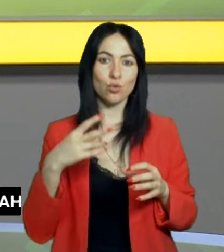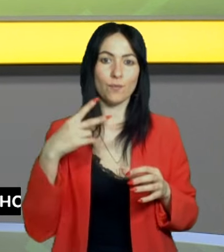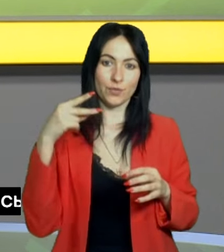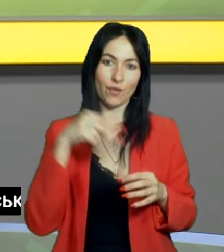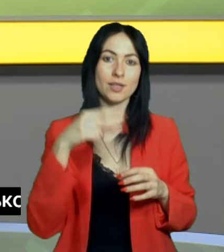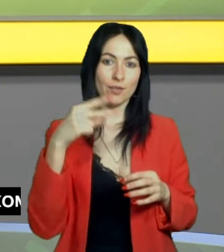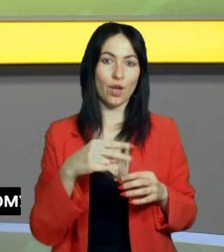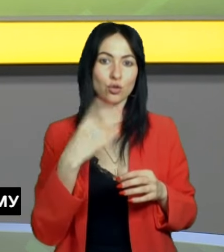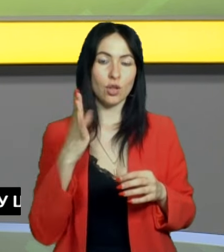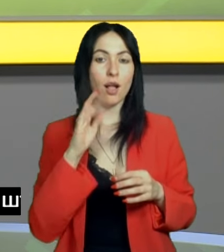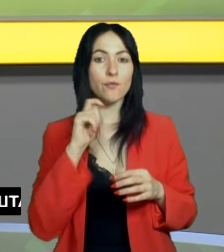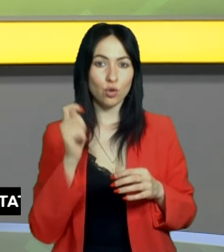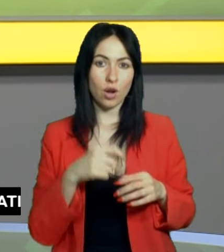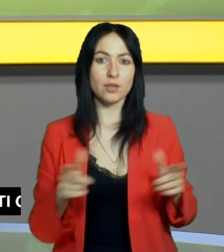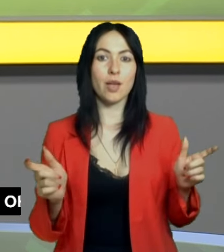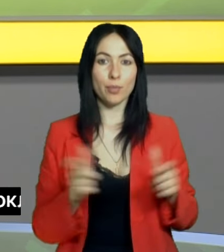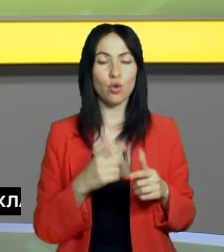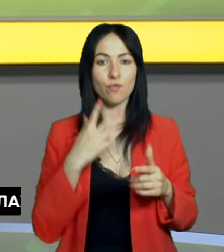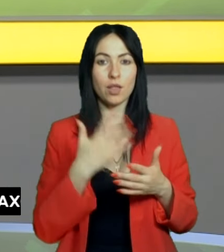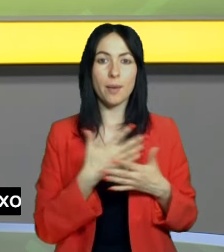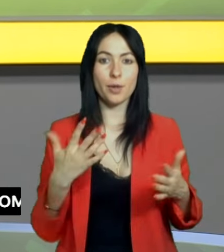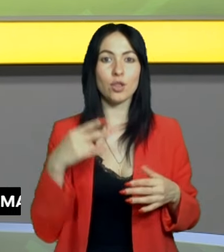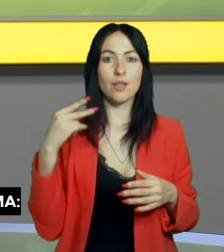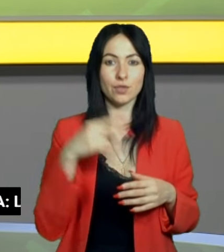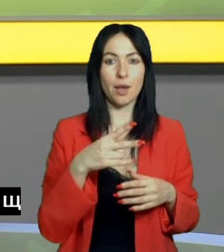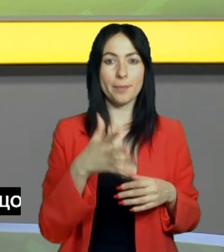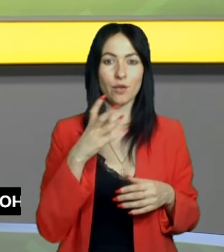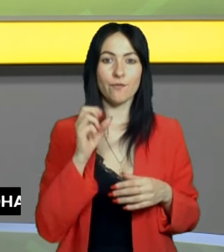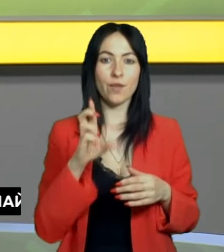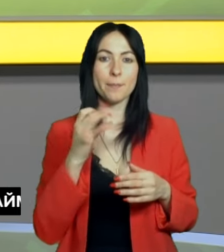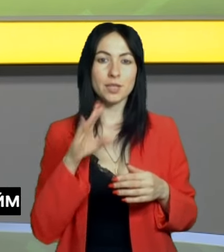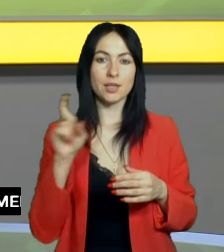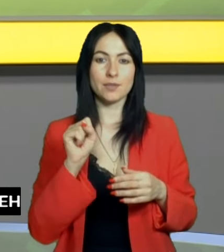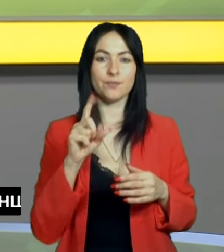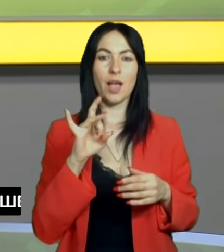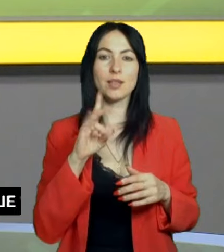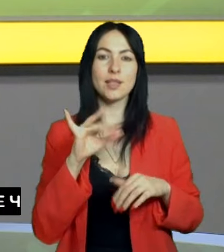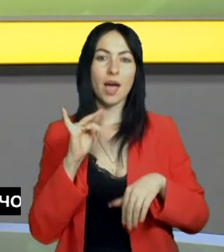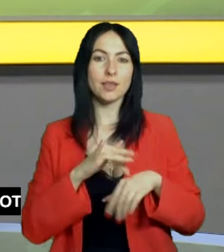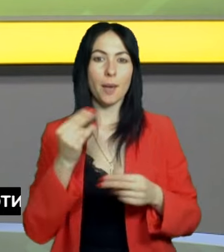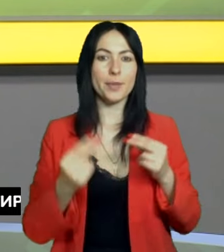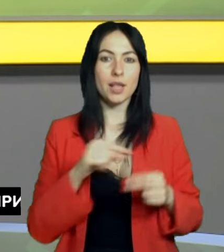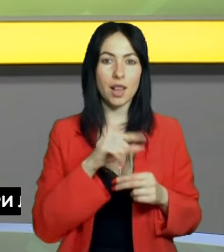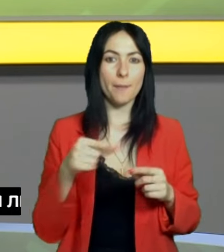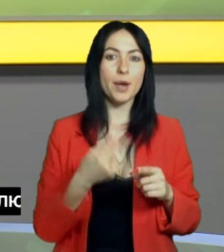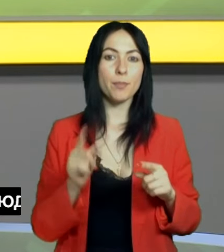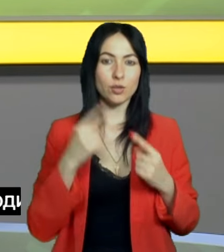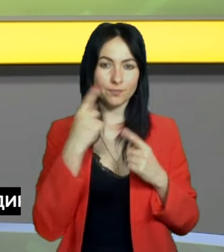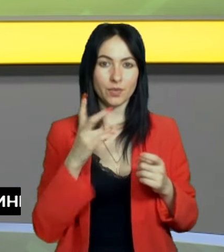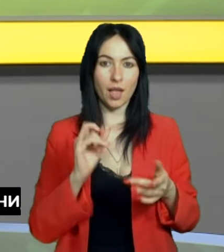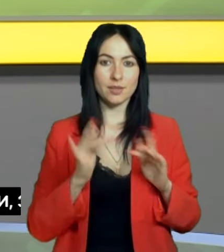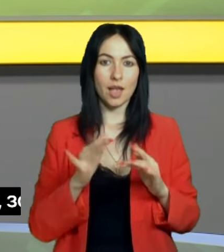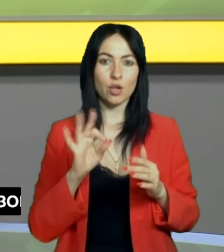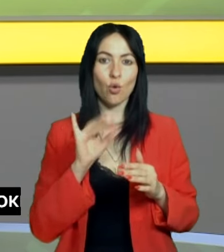В Україні заблокували понад 2500 веб-сайтів і з азартними іграми про це повідомили на сайті Офісу Генпрокурора 27